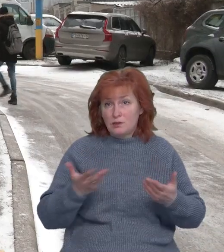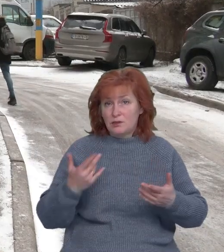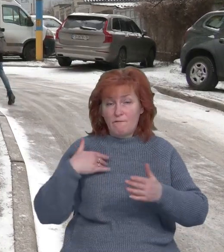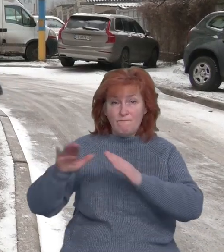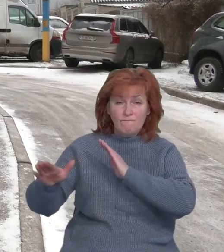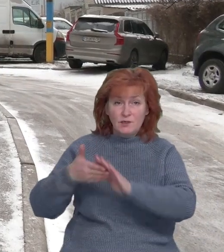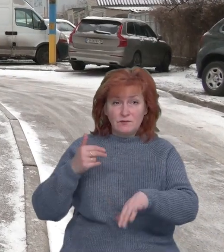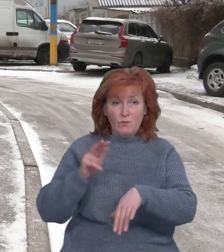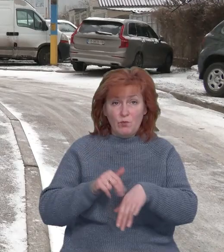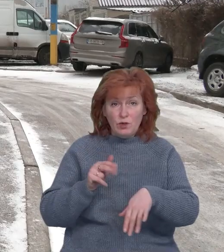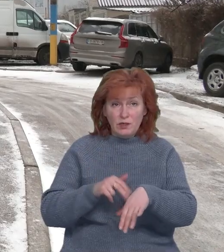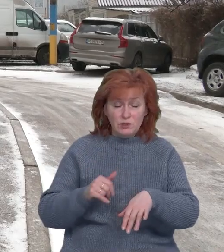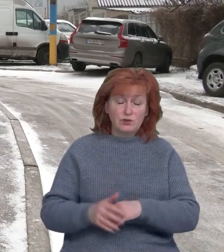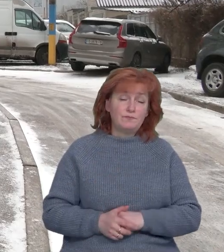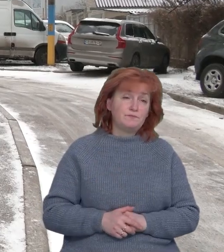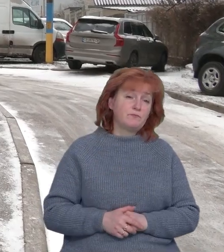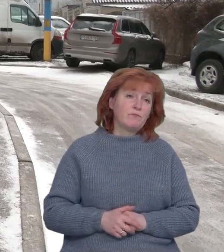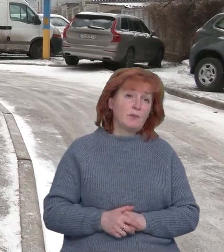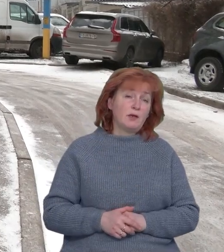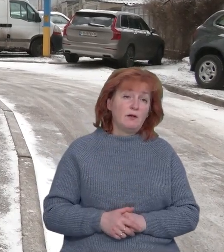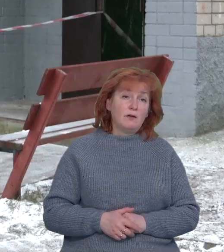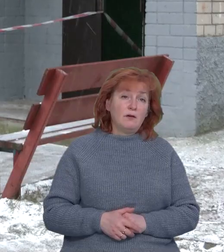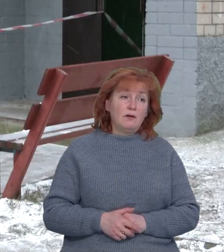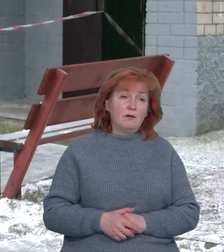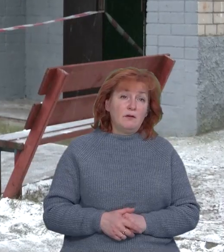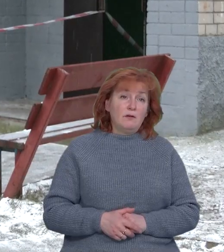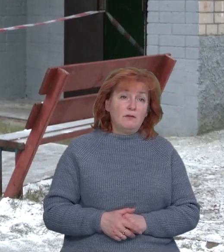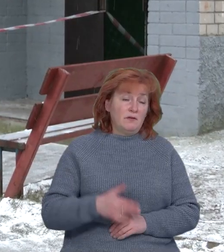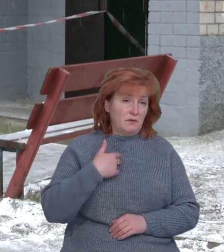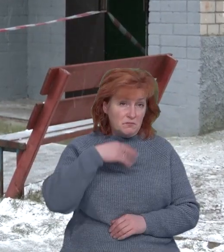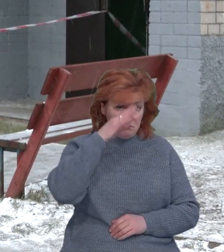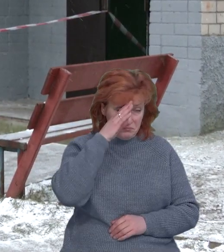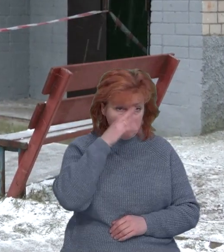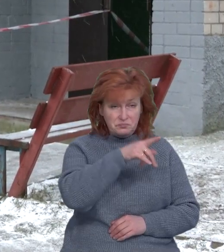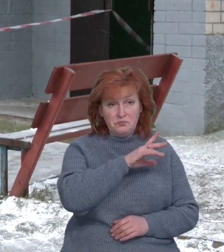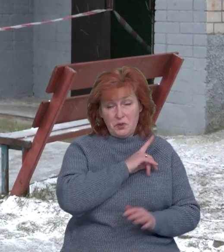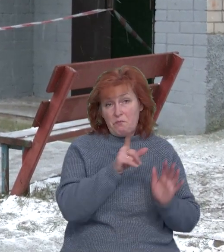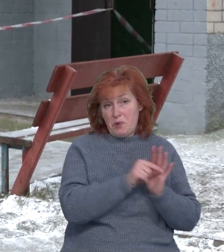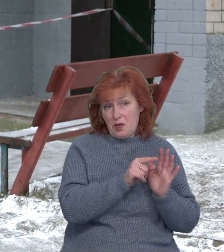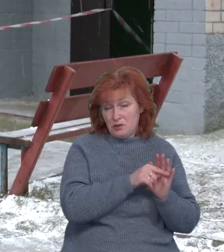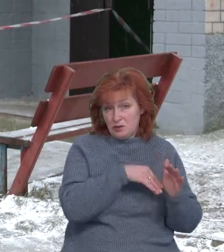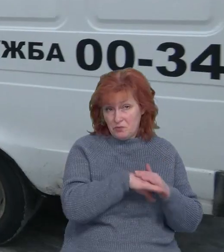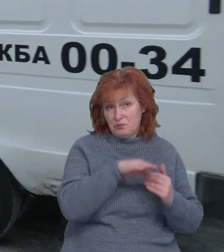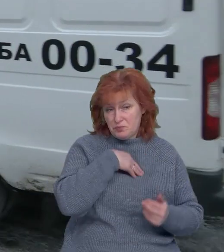виходить, і тут таке. Здоровість, людина на пенсії була.